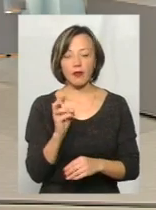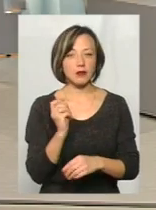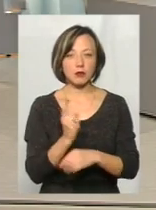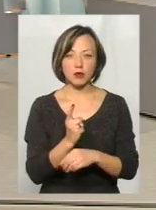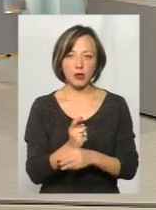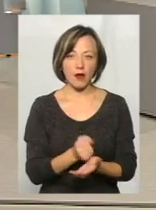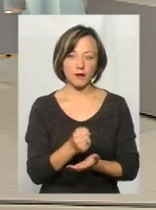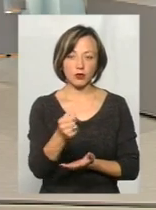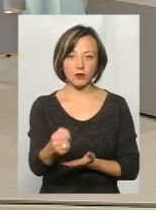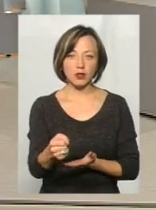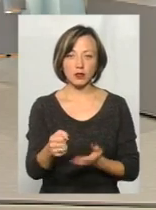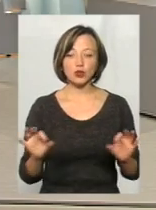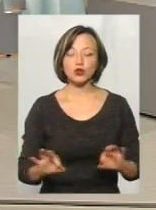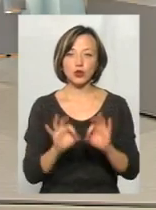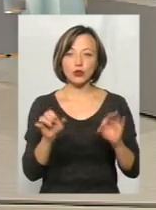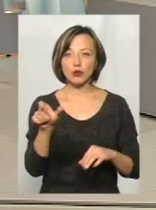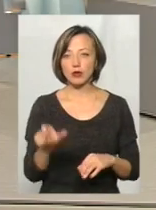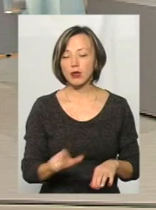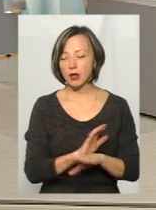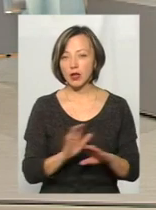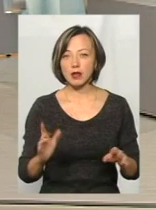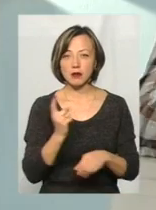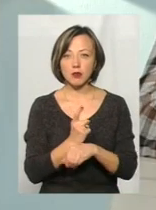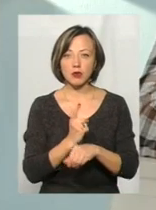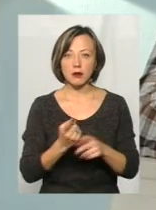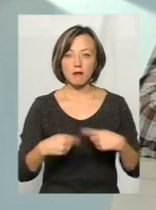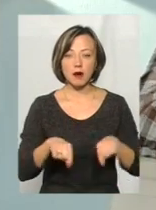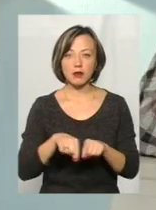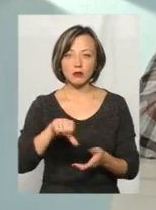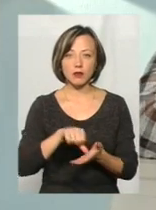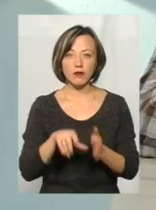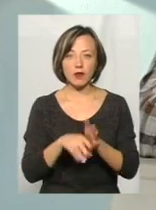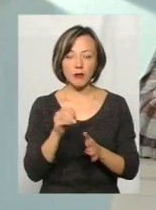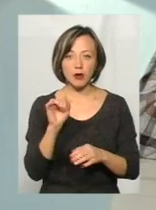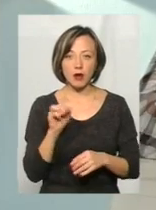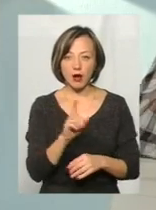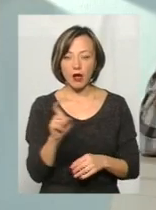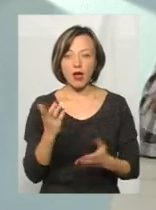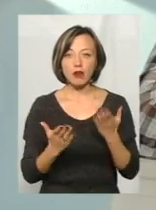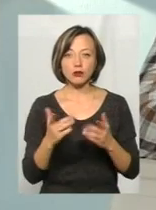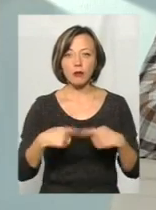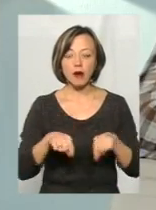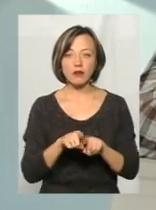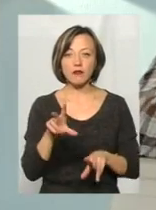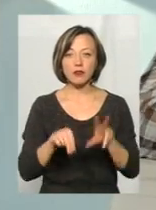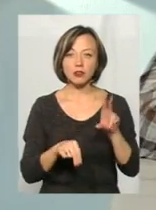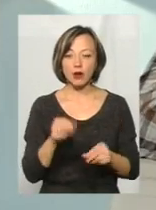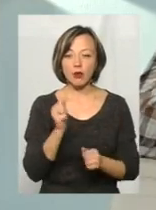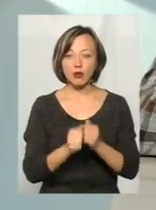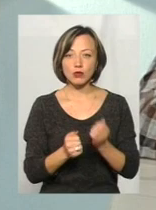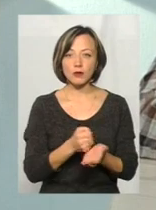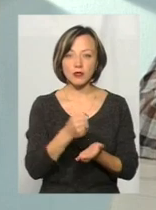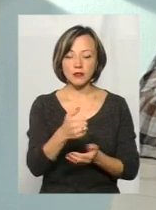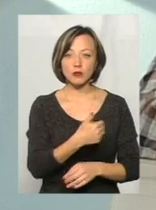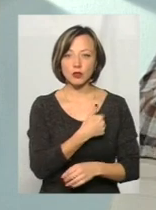балотуватись жодній людині і не забороняє партіям брати участь у виборі. Якщо партія вважає, що вона хоче виставити на кожному окрузі